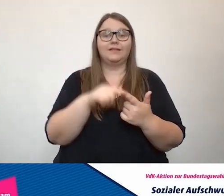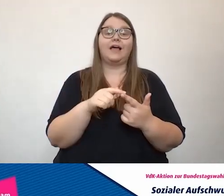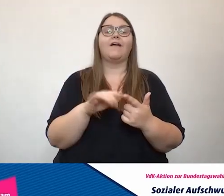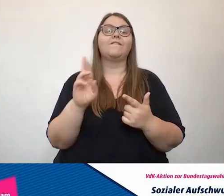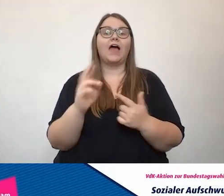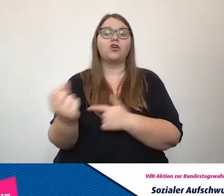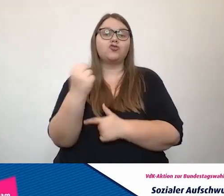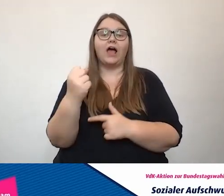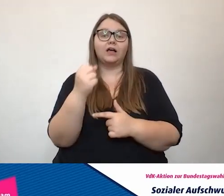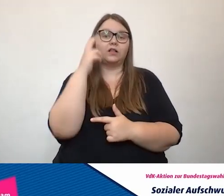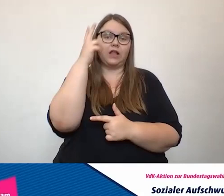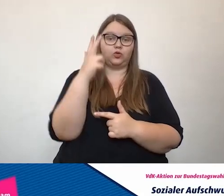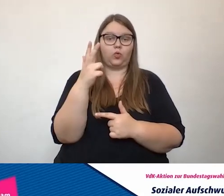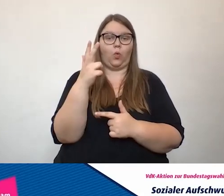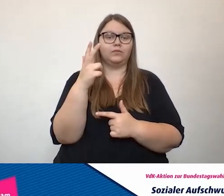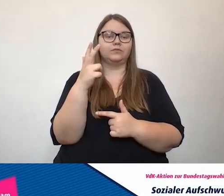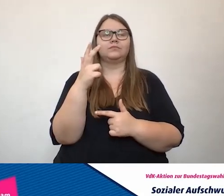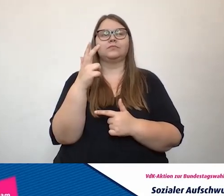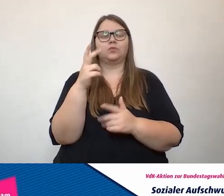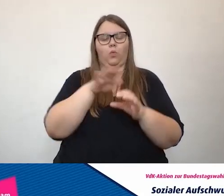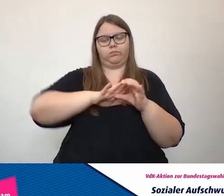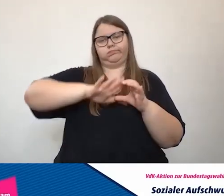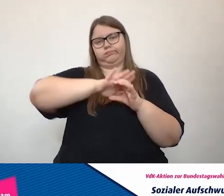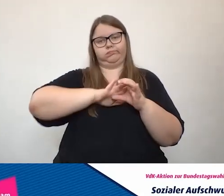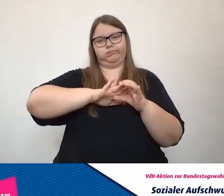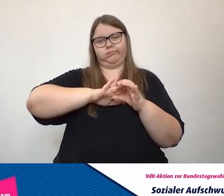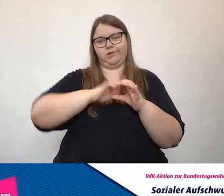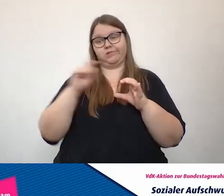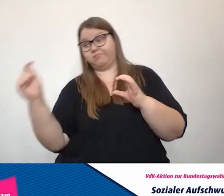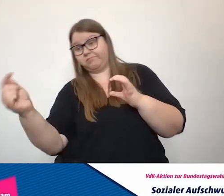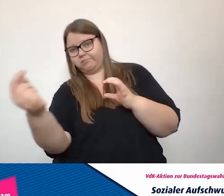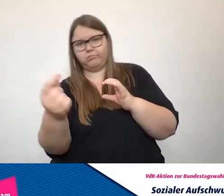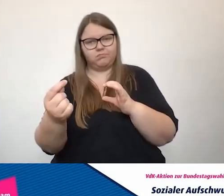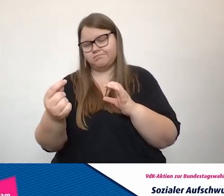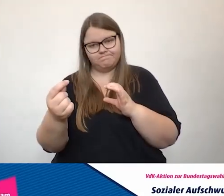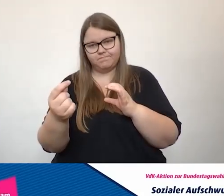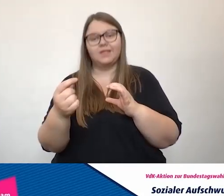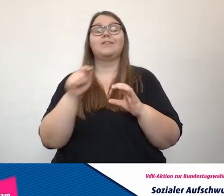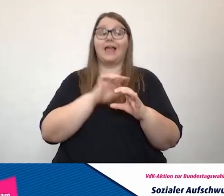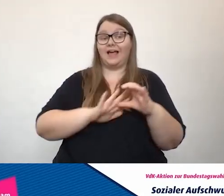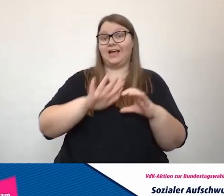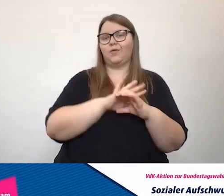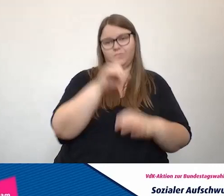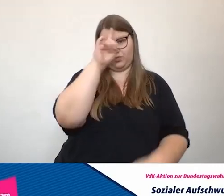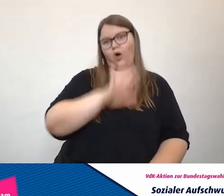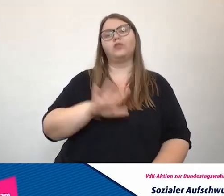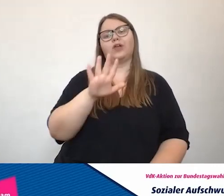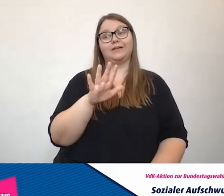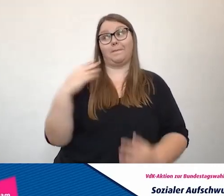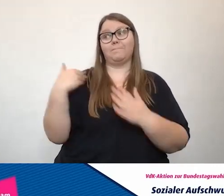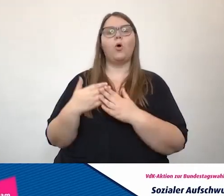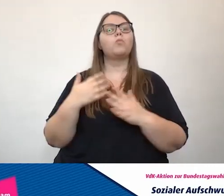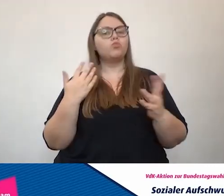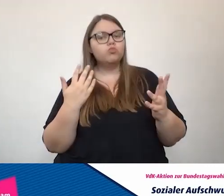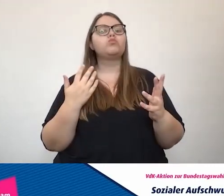Nationen auf weniger Regionen in der Welt. Und in den Regionen ist halt zum Glück Deutschland eine, wo es jetzt noch immer wieder